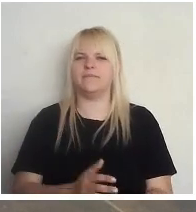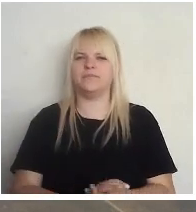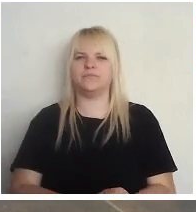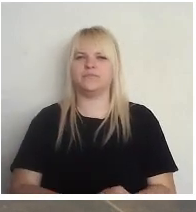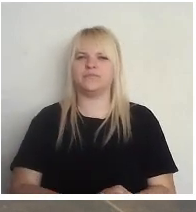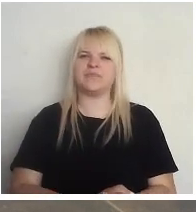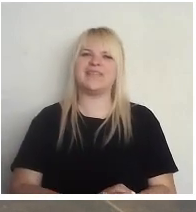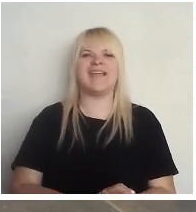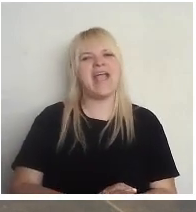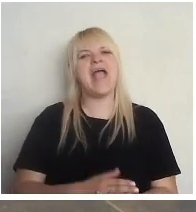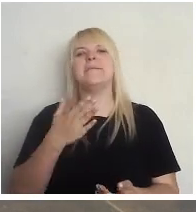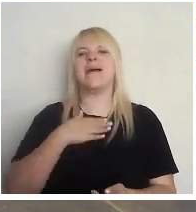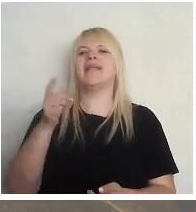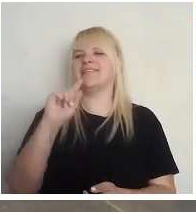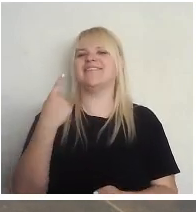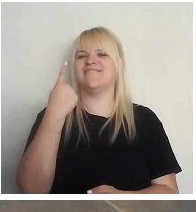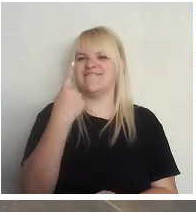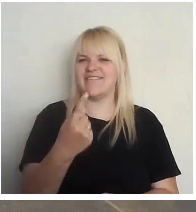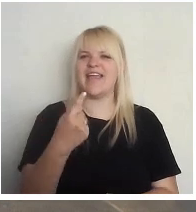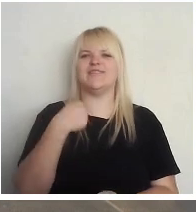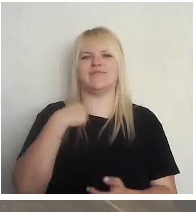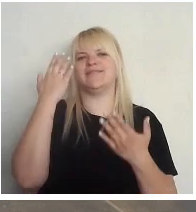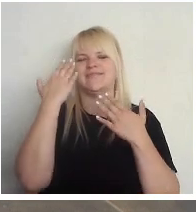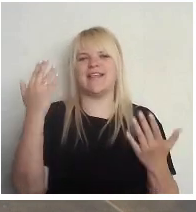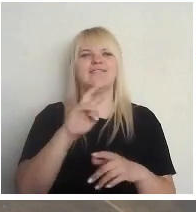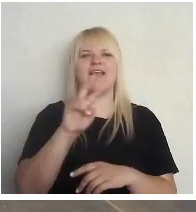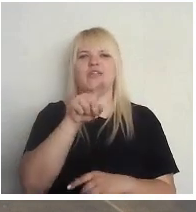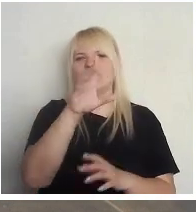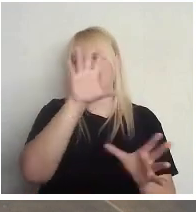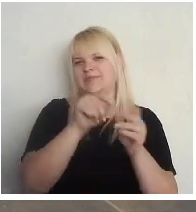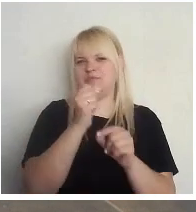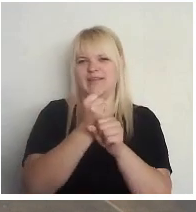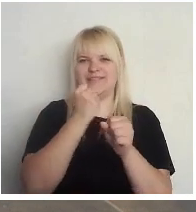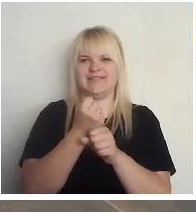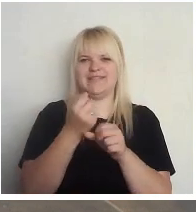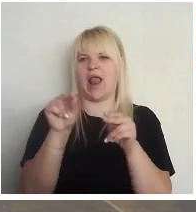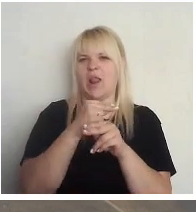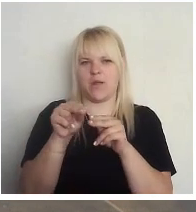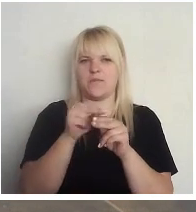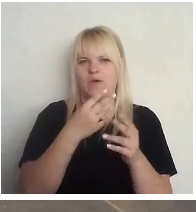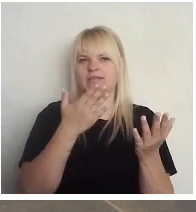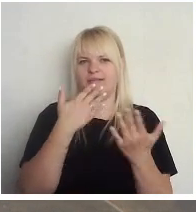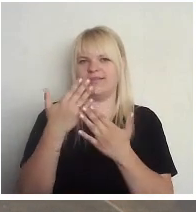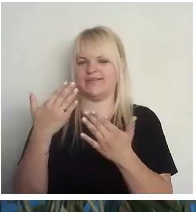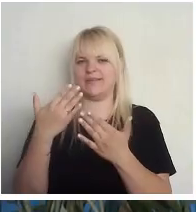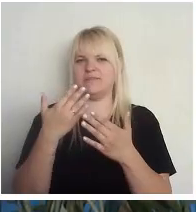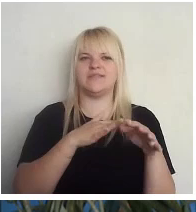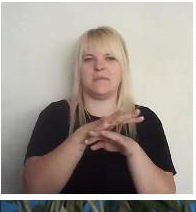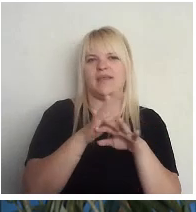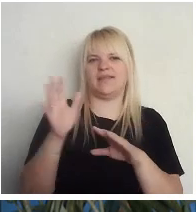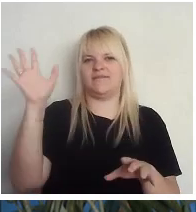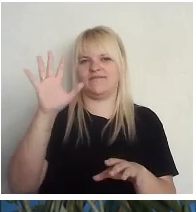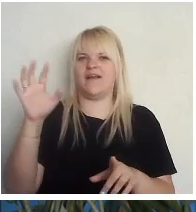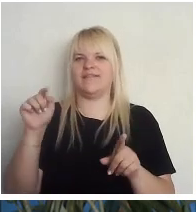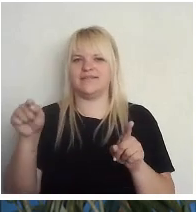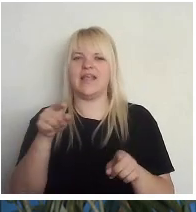Jā, man ir viens, un es nezinu, kā to vispār izdarīt. Salabot attiecības starp sabiedrību un valsti, jo šobrīd